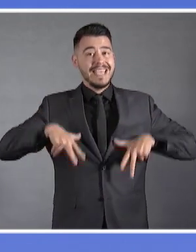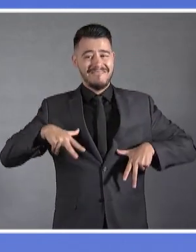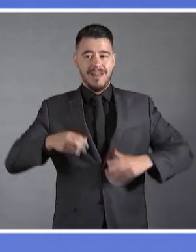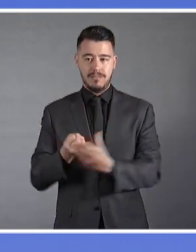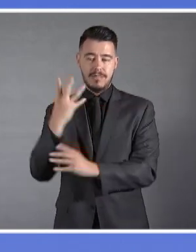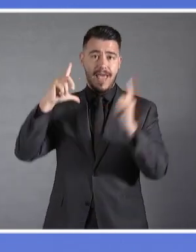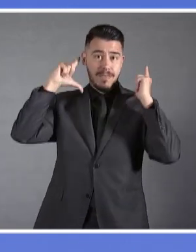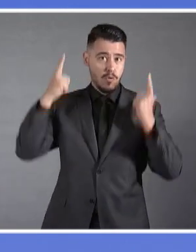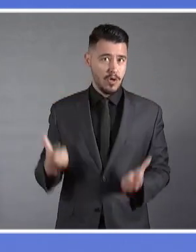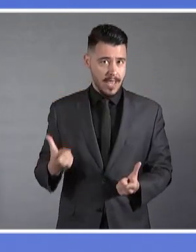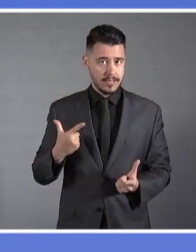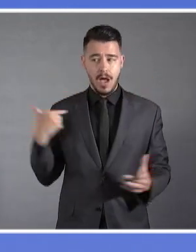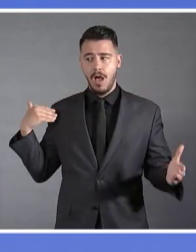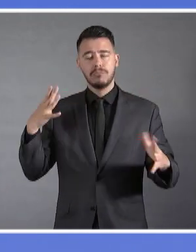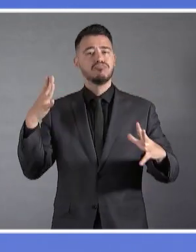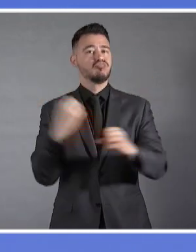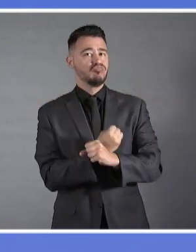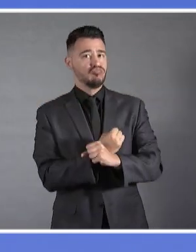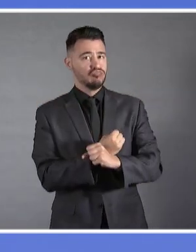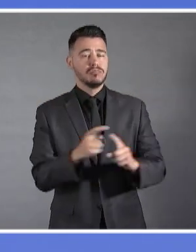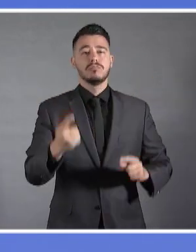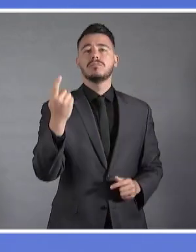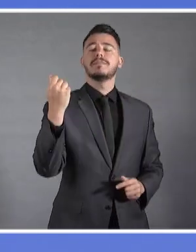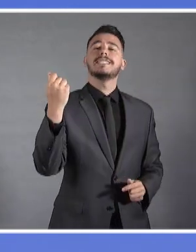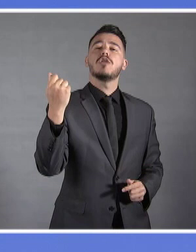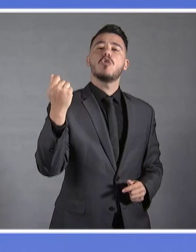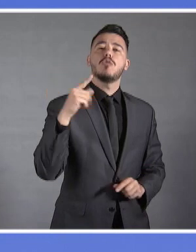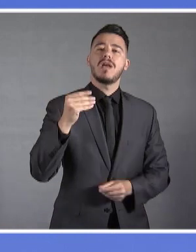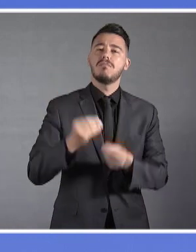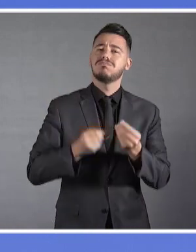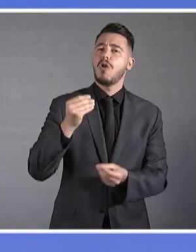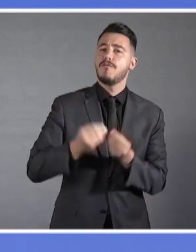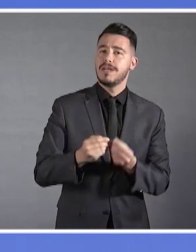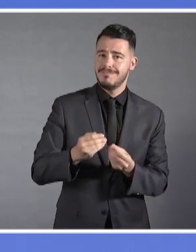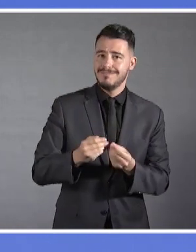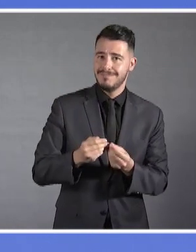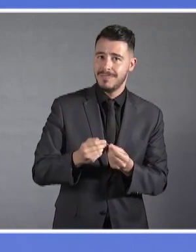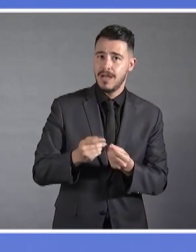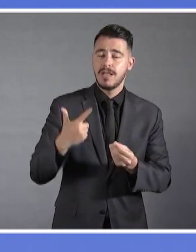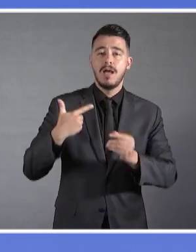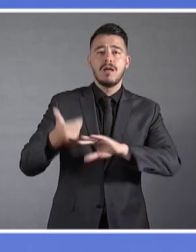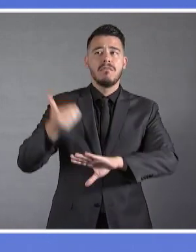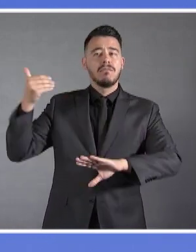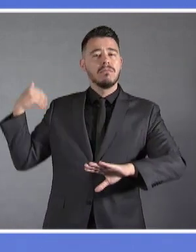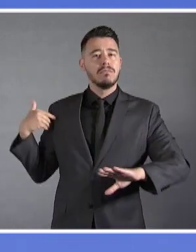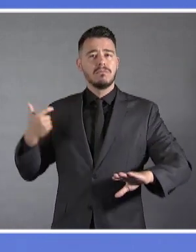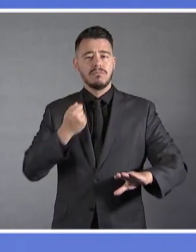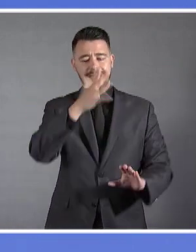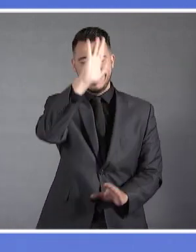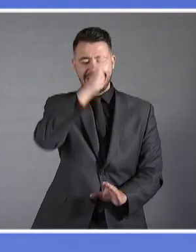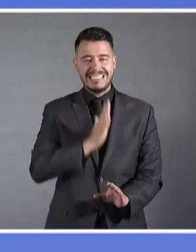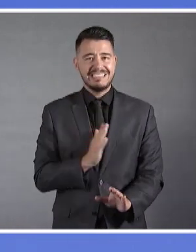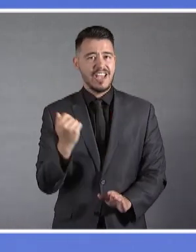αποκλιμάκωση των οικονομικών και κοινωνικών συνεπειών της υγειονομικής κρίσης από